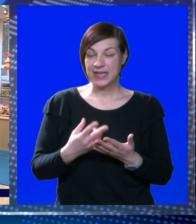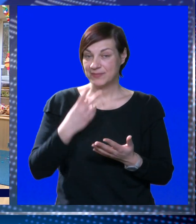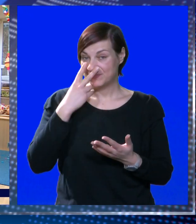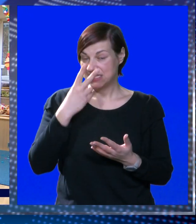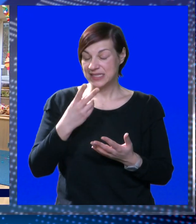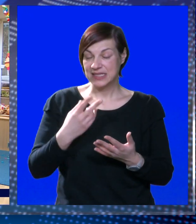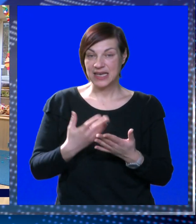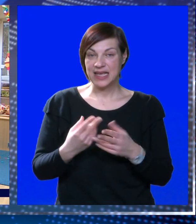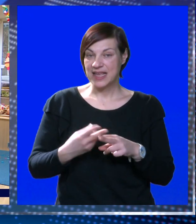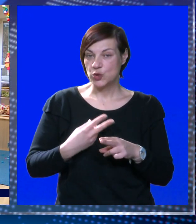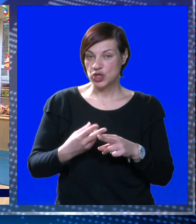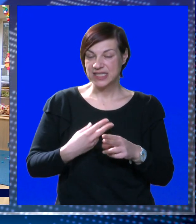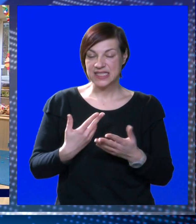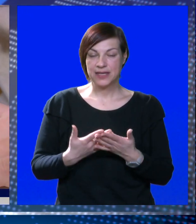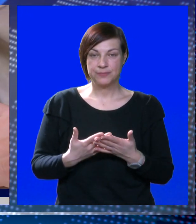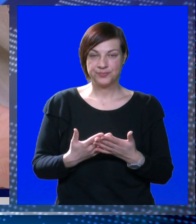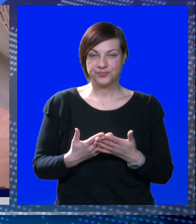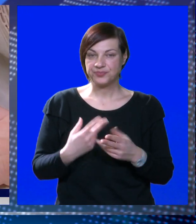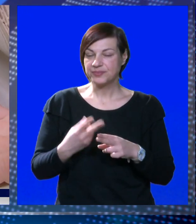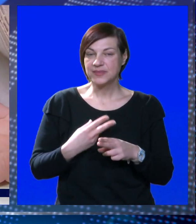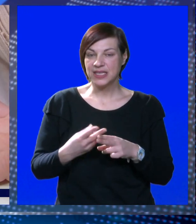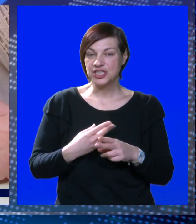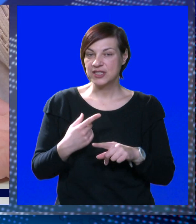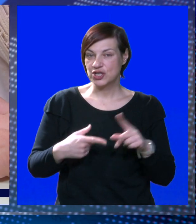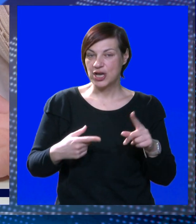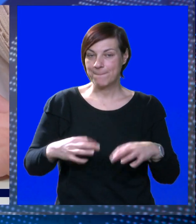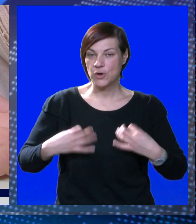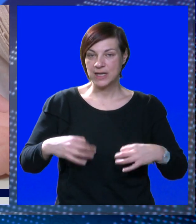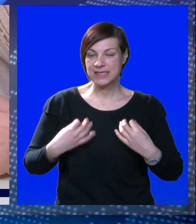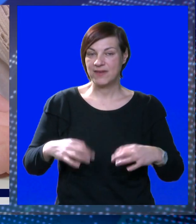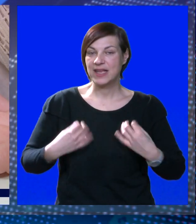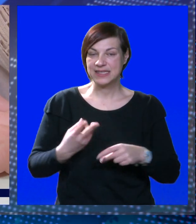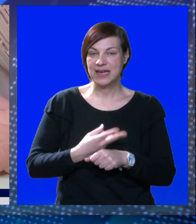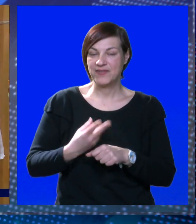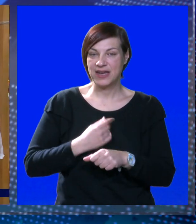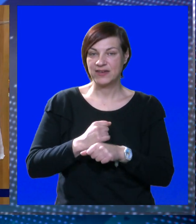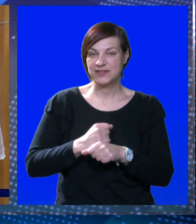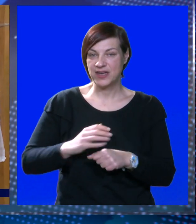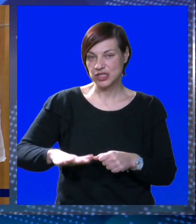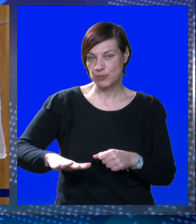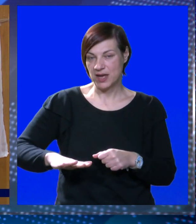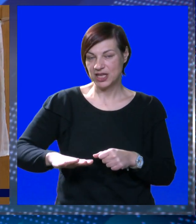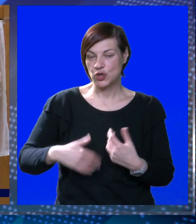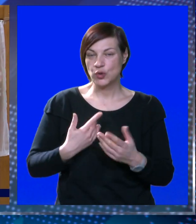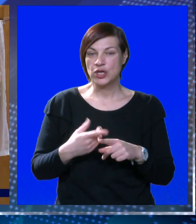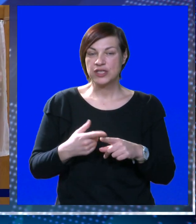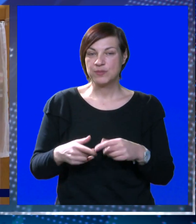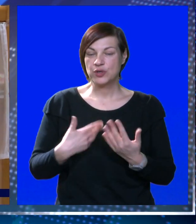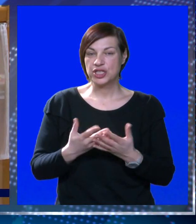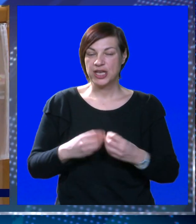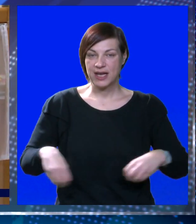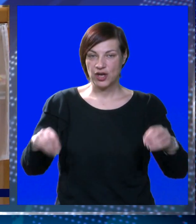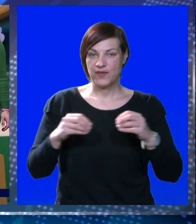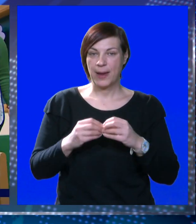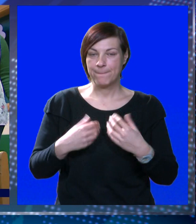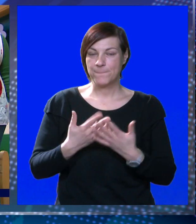izgledaju čiste. Čistoća je pola zdravlja, a zdrave navike stvaraju se od malih nogu, zbog čega